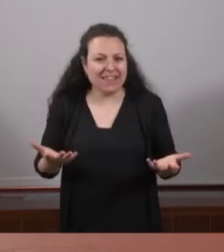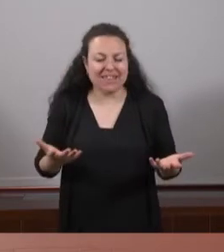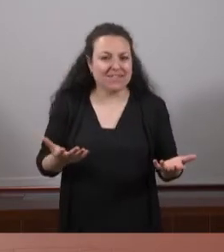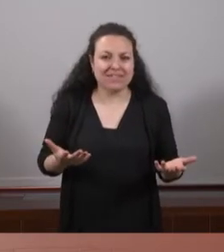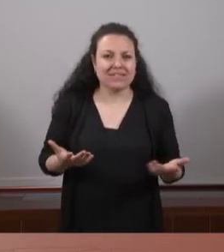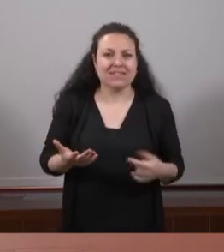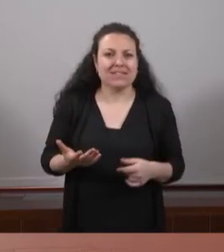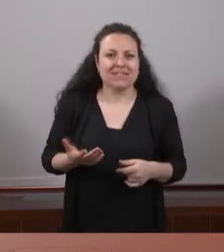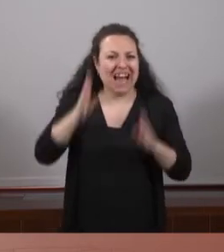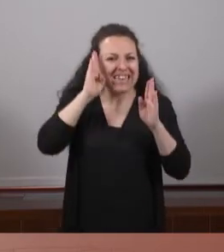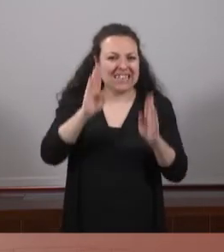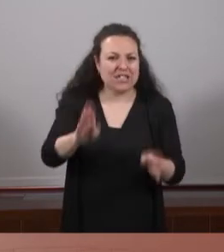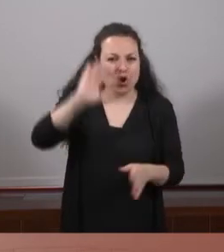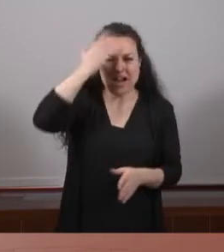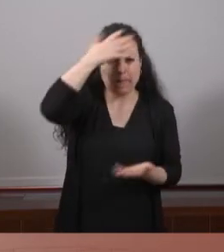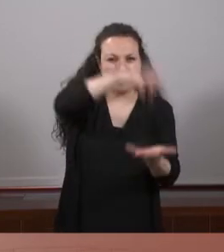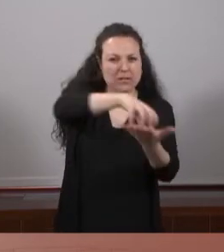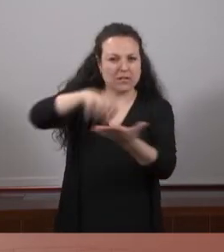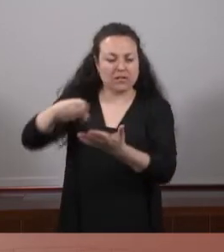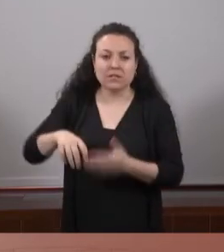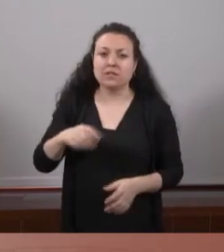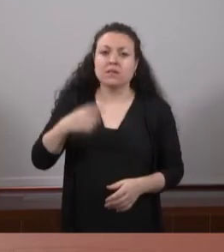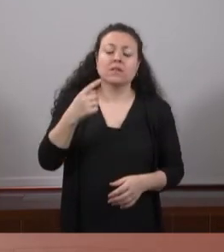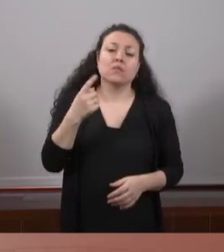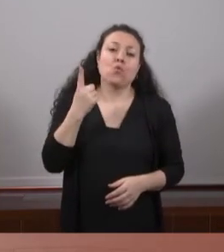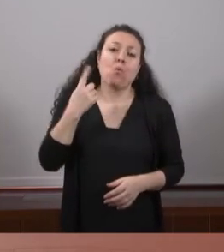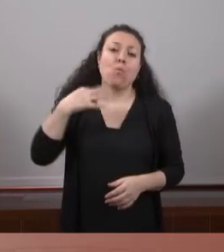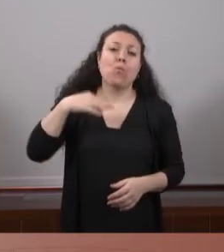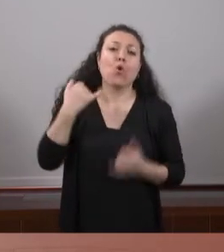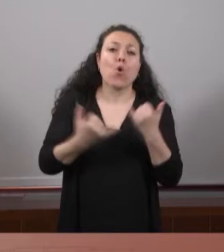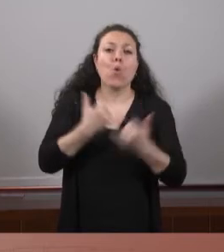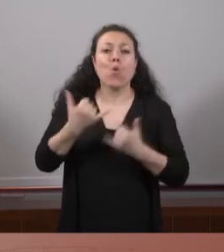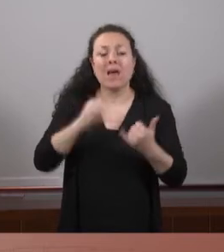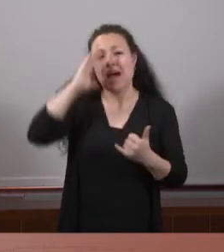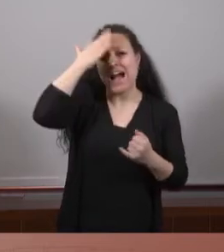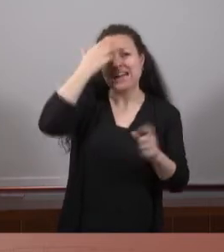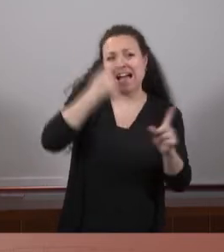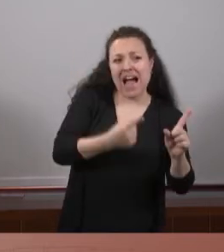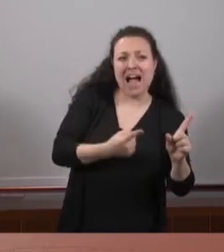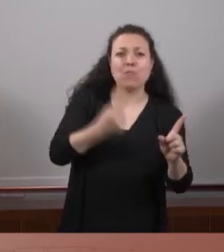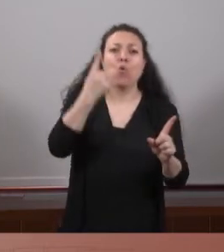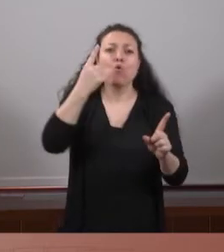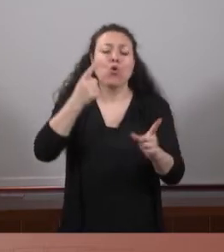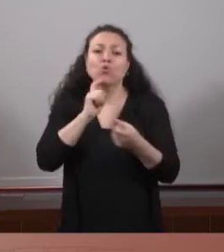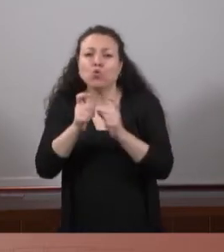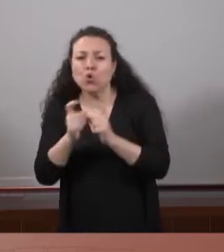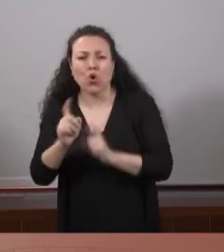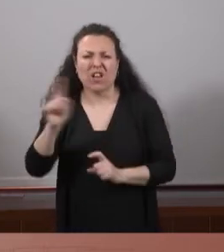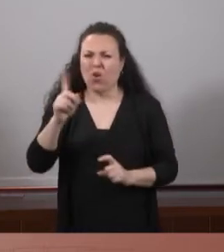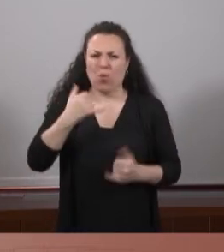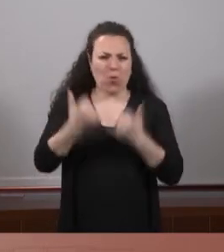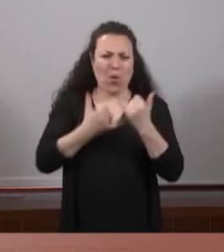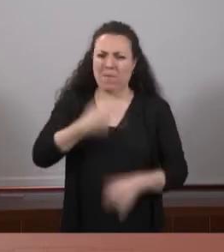de detenció primària. No tenim un problema d'un CAP, d'un consultori, de dos, de deu, tenim un problema